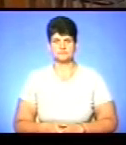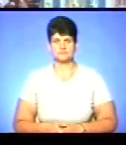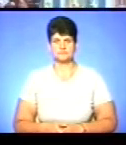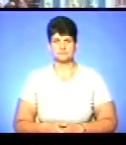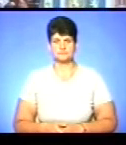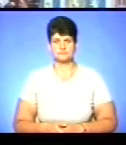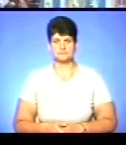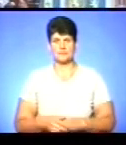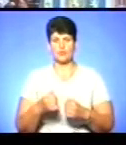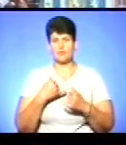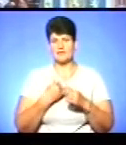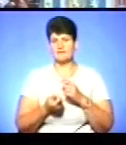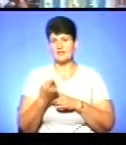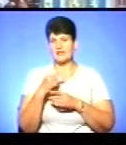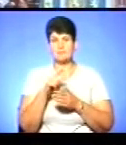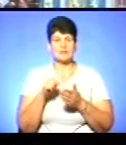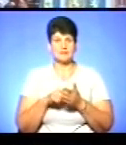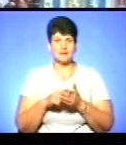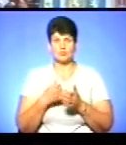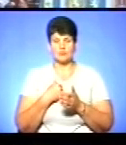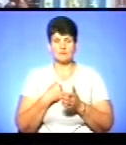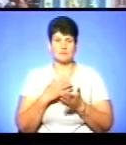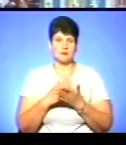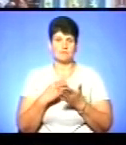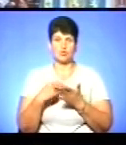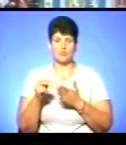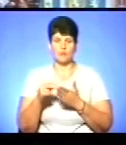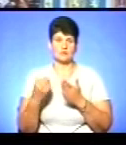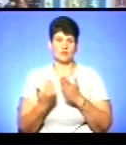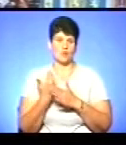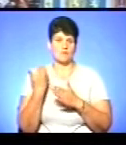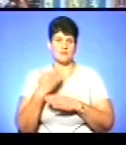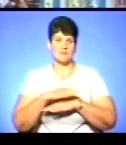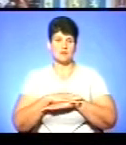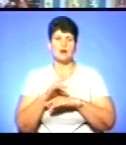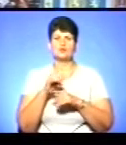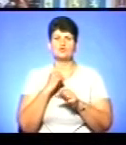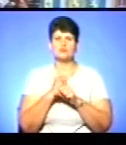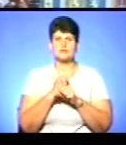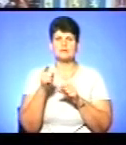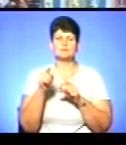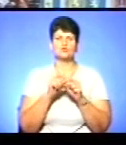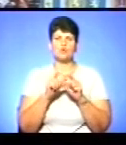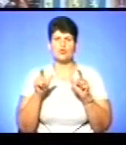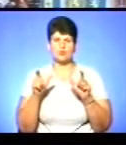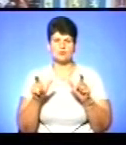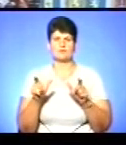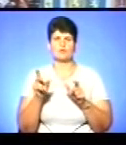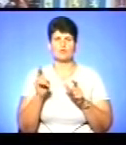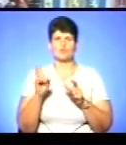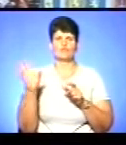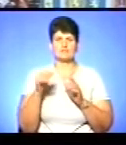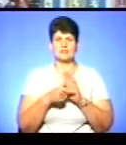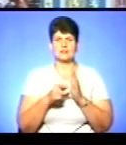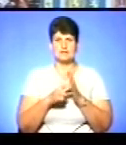У мене, наприклад, виникає запитання, ми маємо закупити на велику суму нові парти. А що робити тим школам, в яких парти у всіх